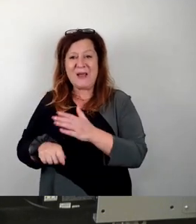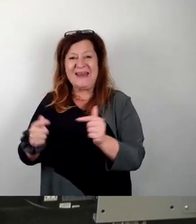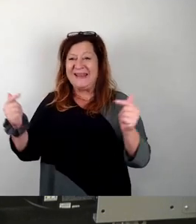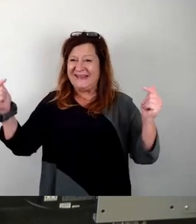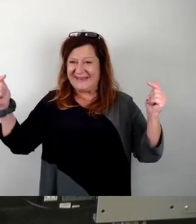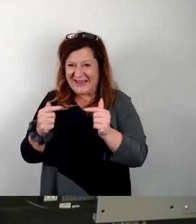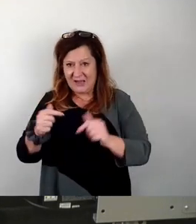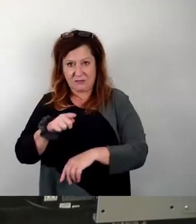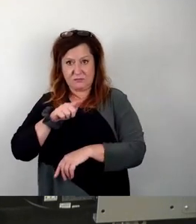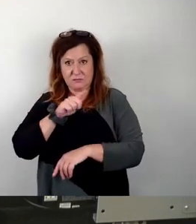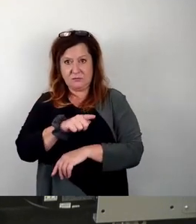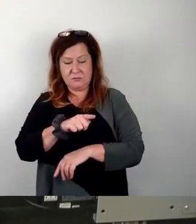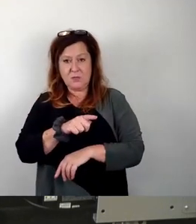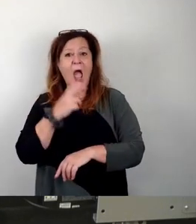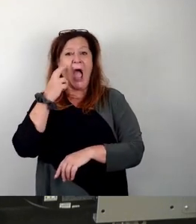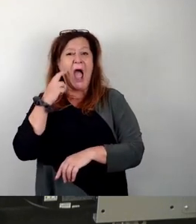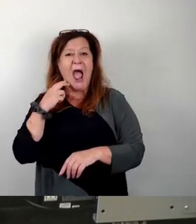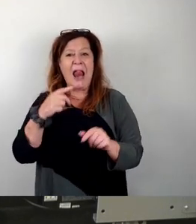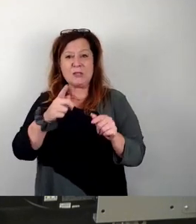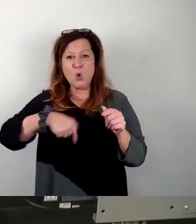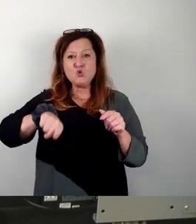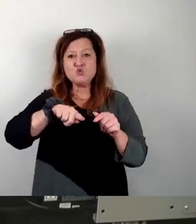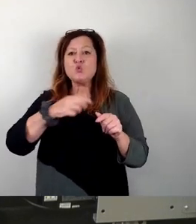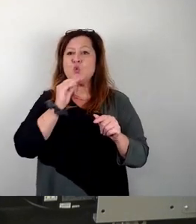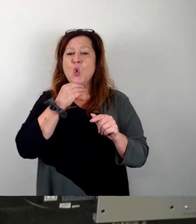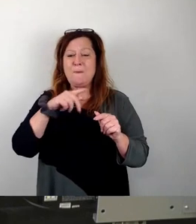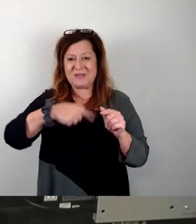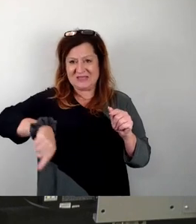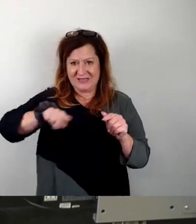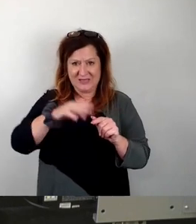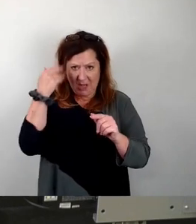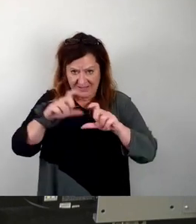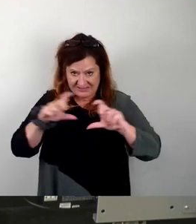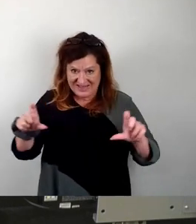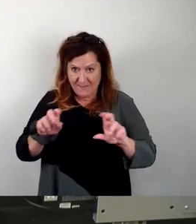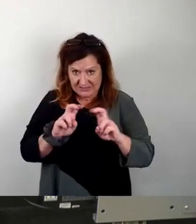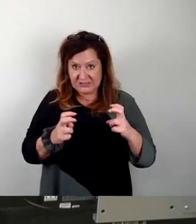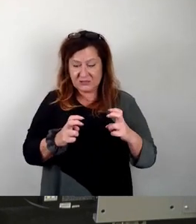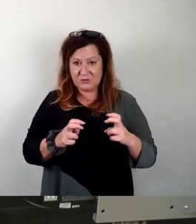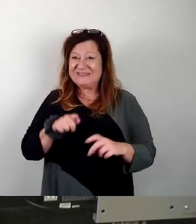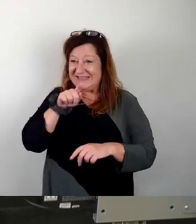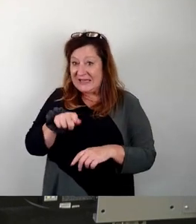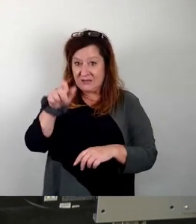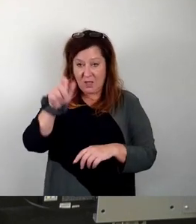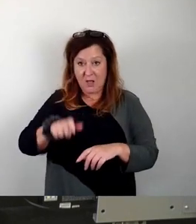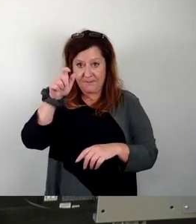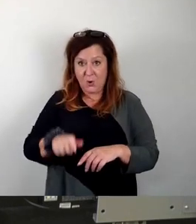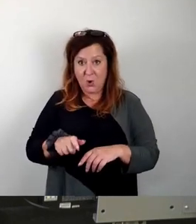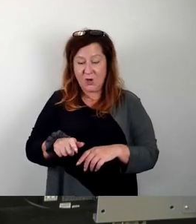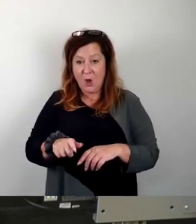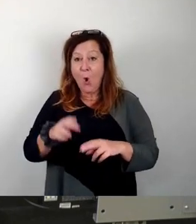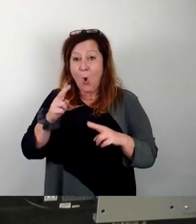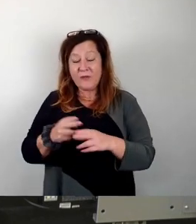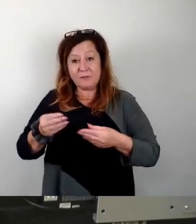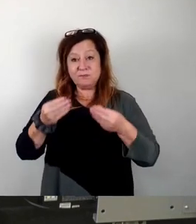Standortes Alt-Gurbezer-Ring gerichtet haben, der Thema dieser Sitzung gewesen ist. Und diese Bürger und die Petentin, die das übergeben hat,